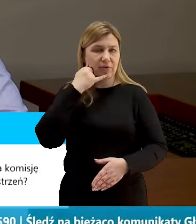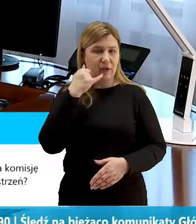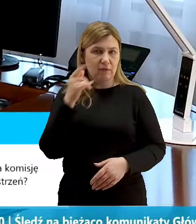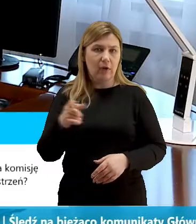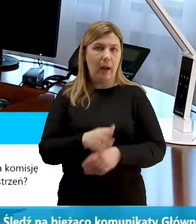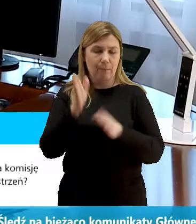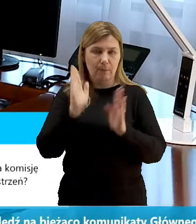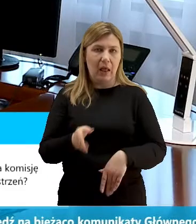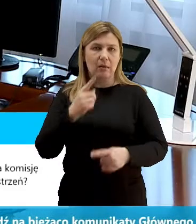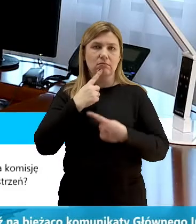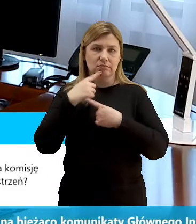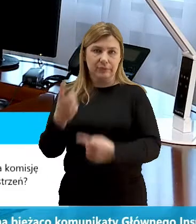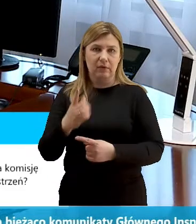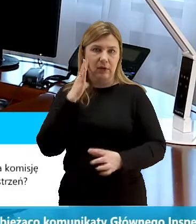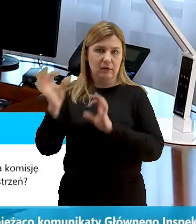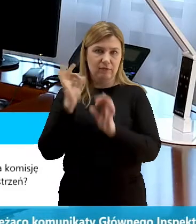informacji.